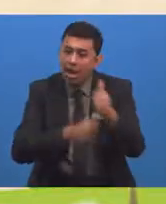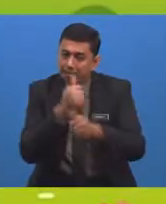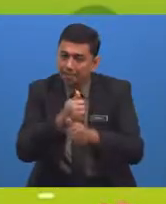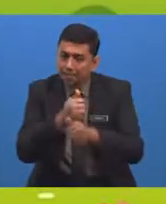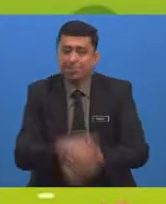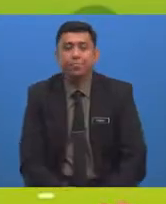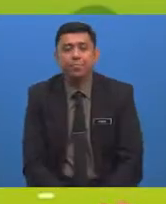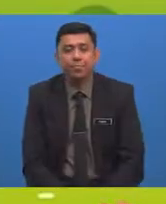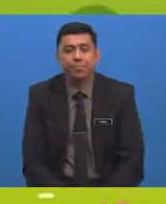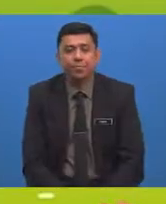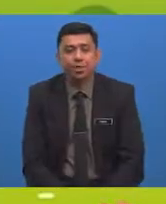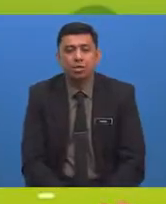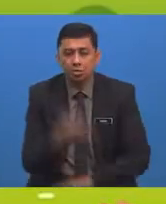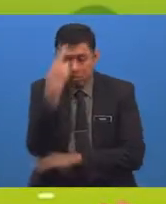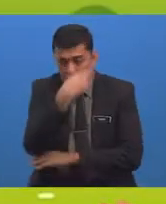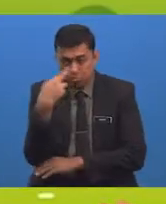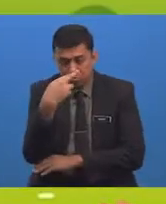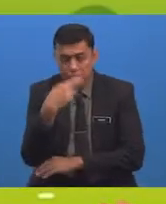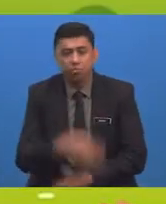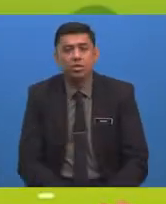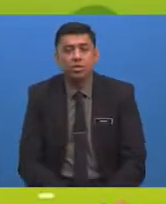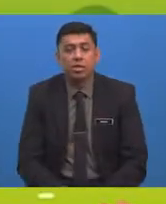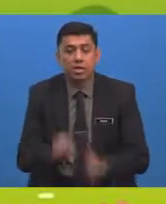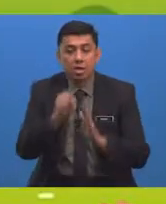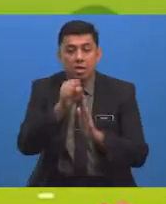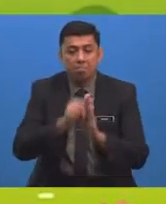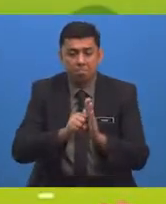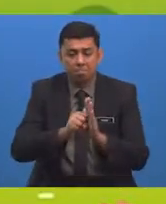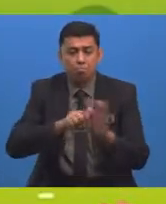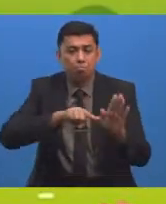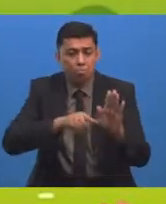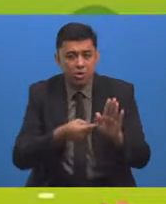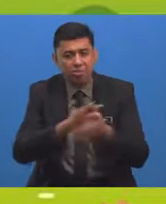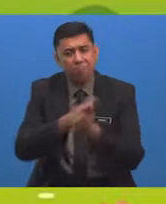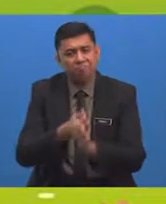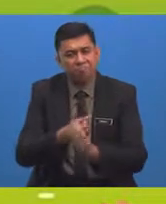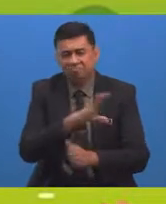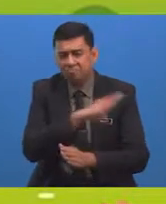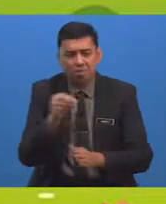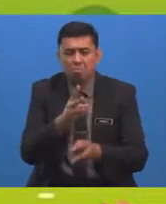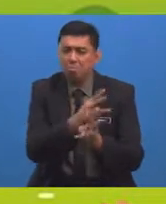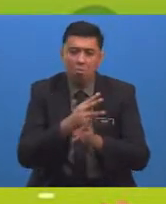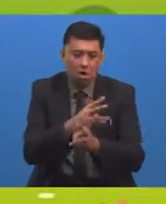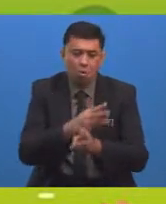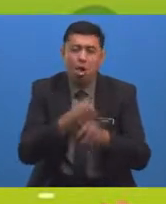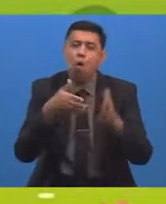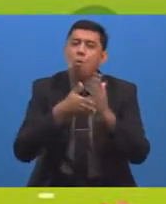Faktor ini Faktor merupakan Faktor semula jadi Dan tidak dapat dikawal oleh manusia